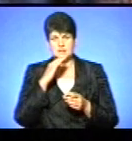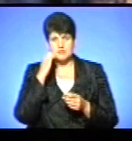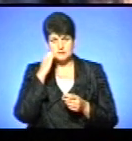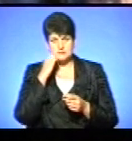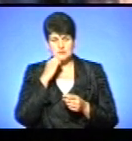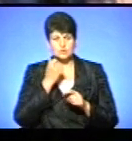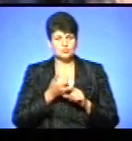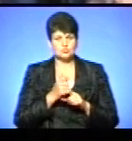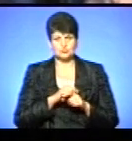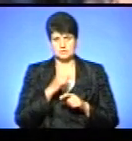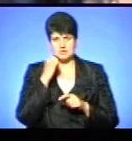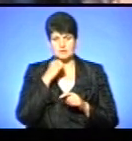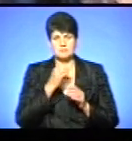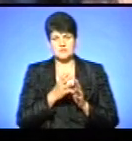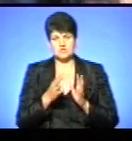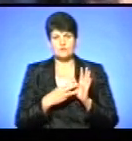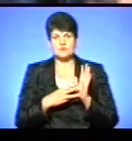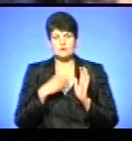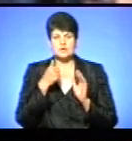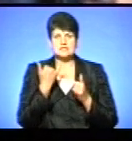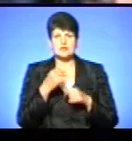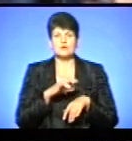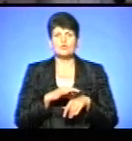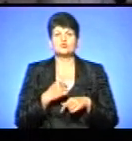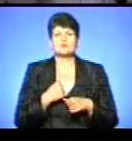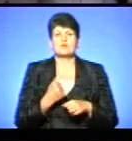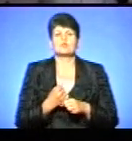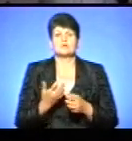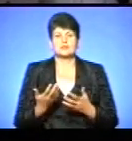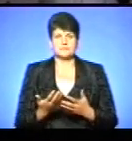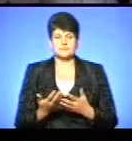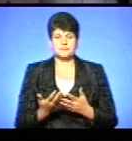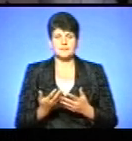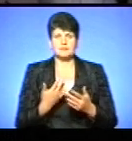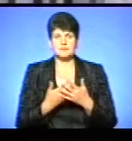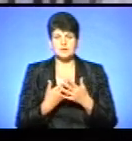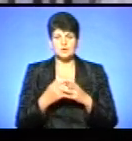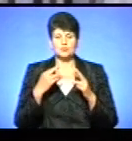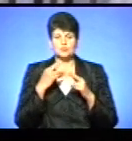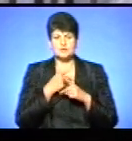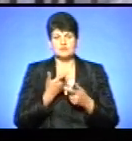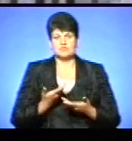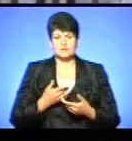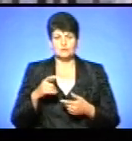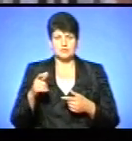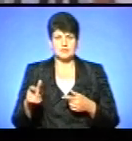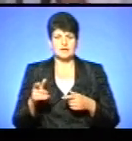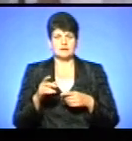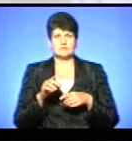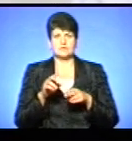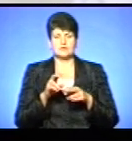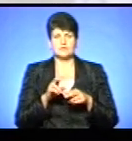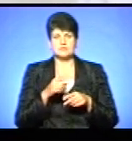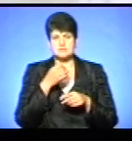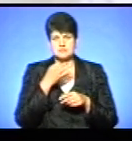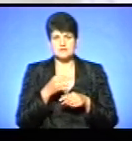дуже все, за 80 років. зараз хворі, що мені нам робити? Цимптоми отруєння у жителів Івани Пусти діагностував сімейний лікар